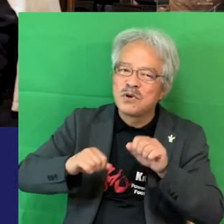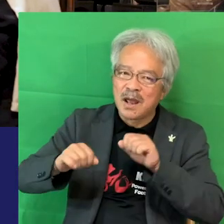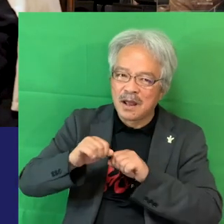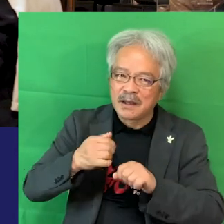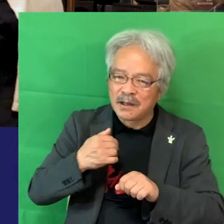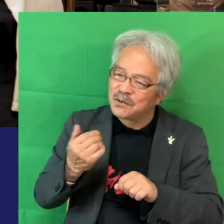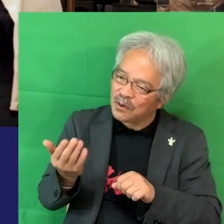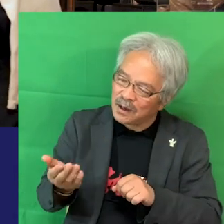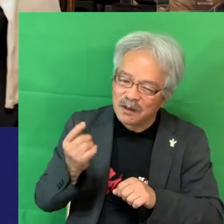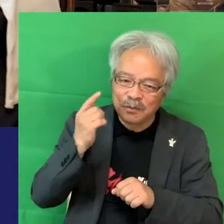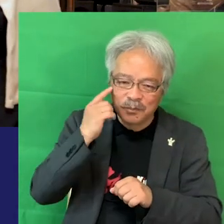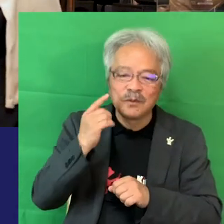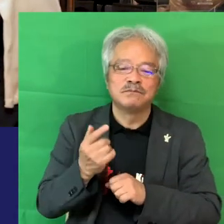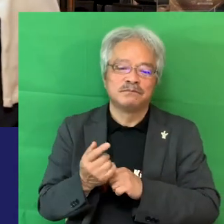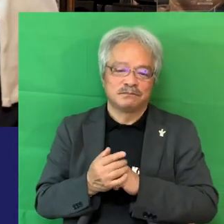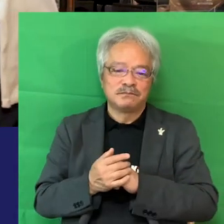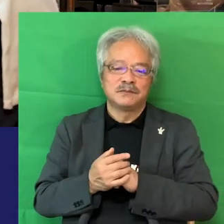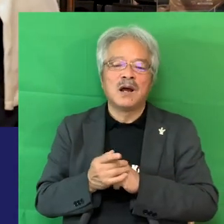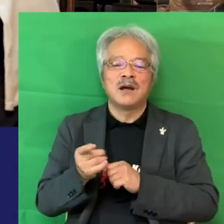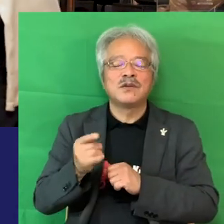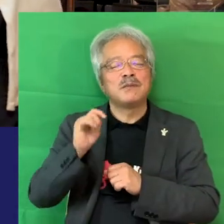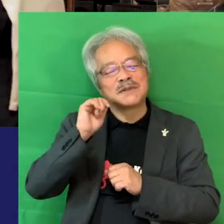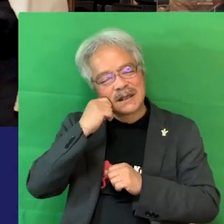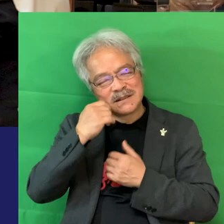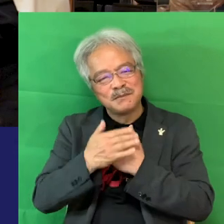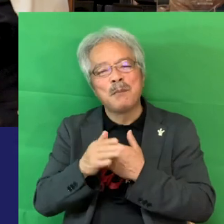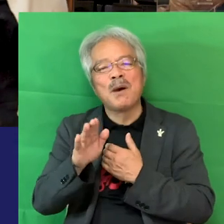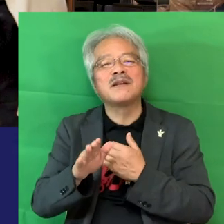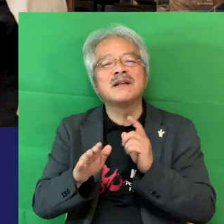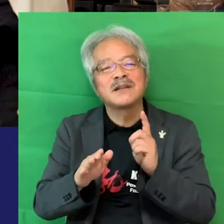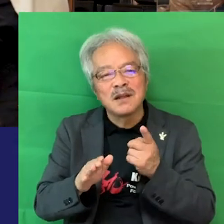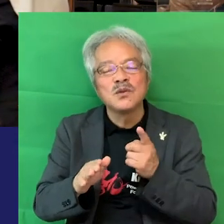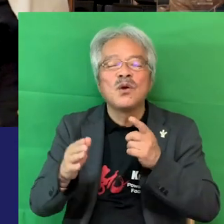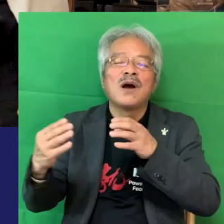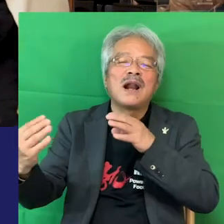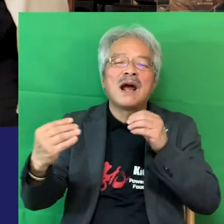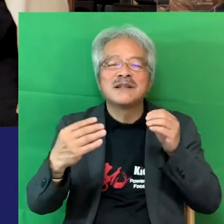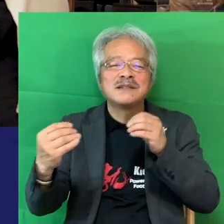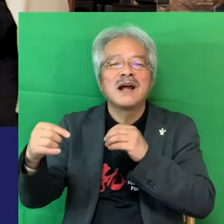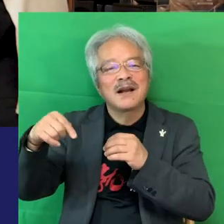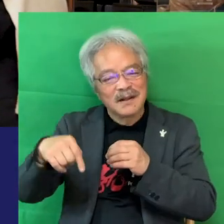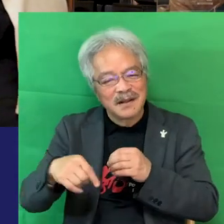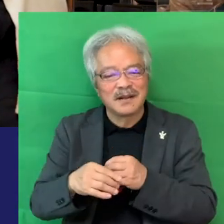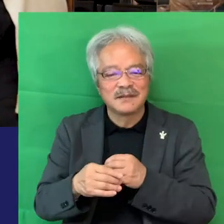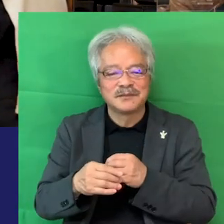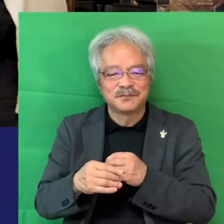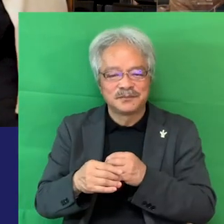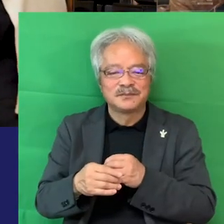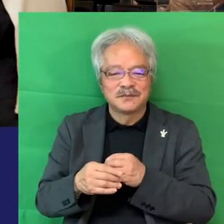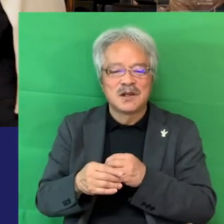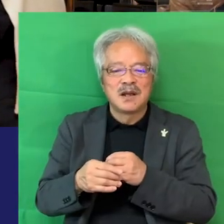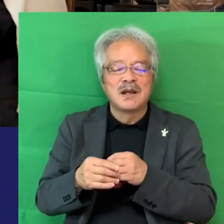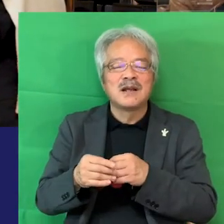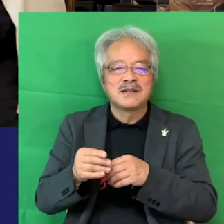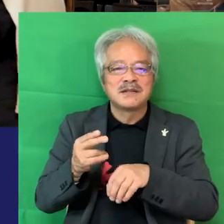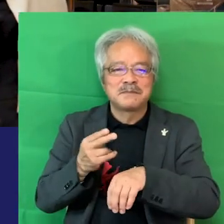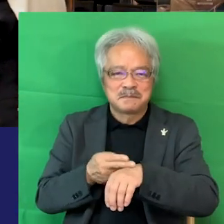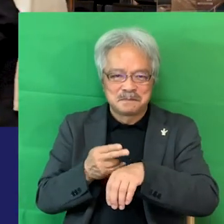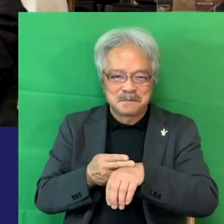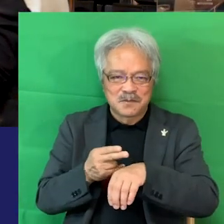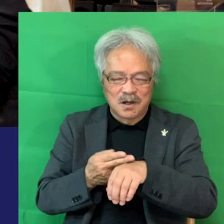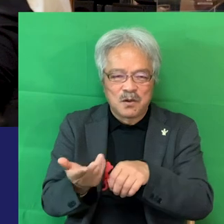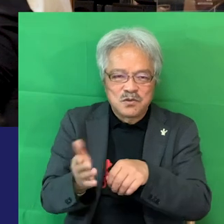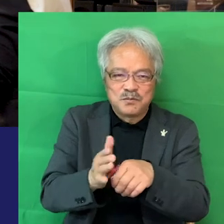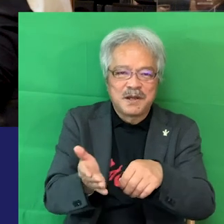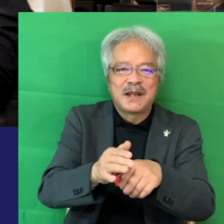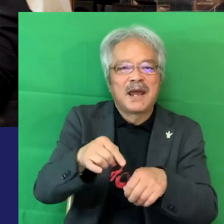やっぱりそこに少し偏ったところもあったりとかするので少し話をしていきながら隙間を埋めていくことが必要だとかっていう